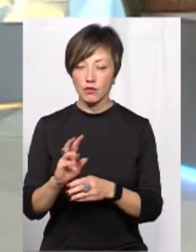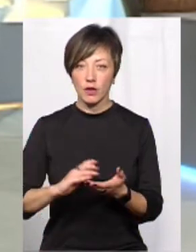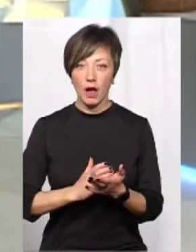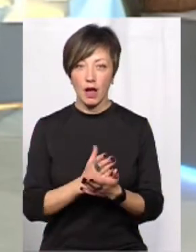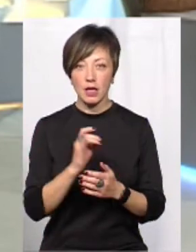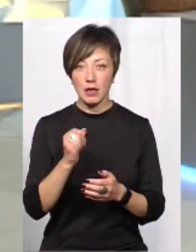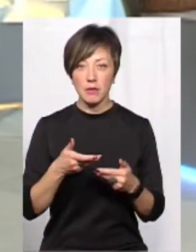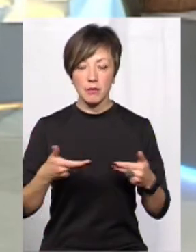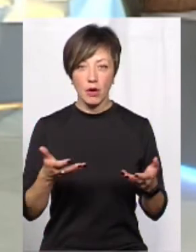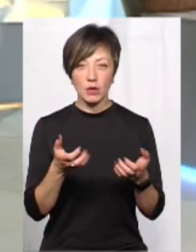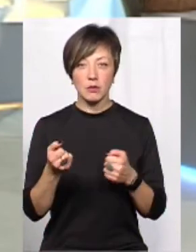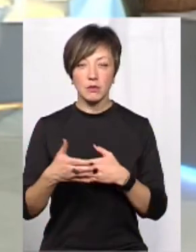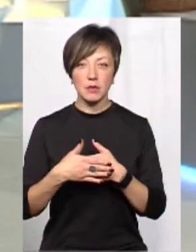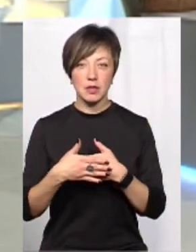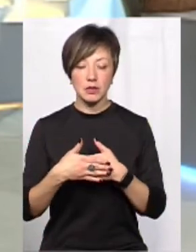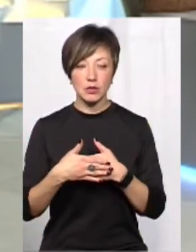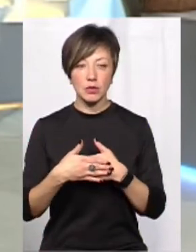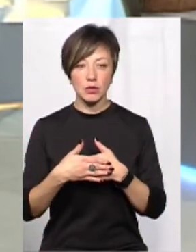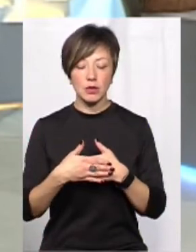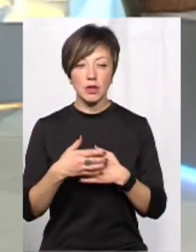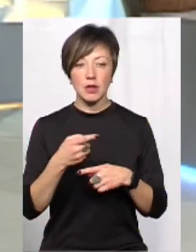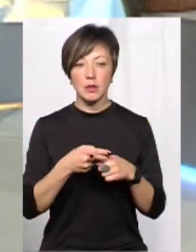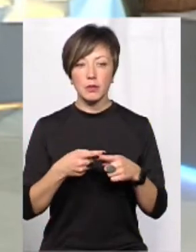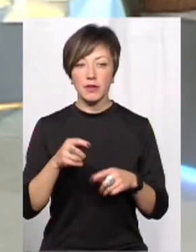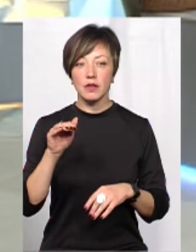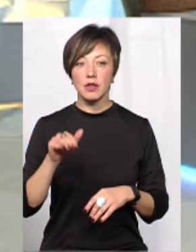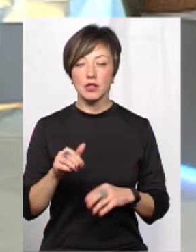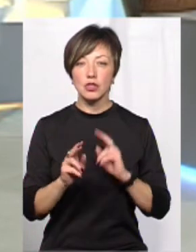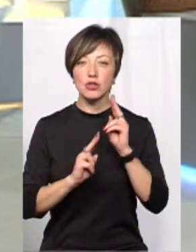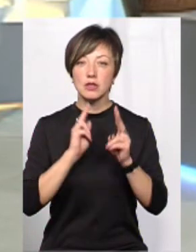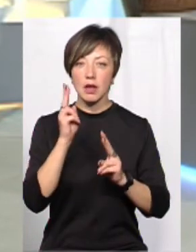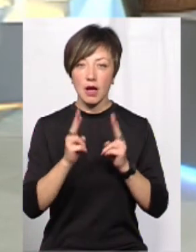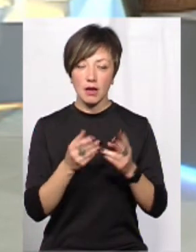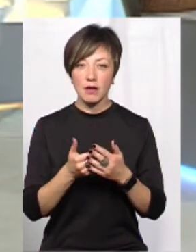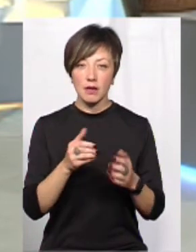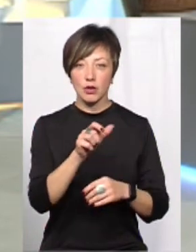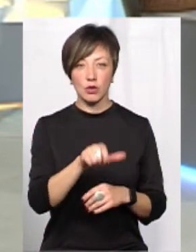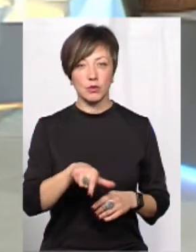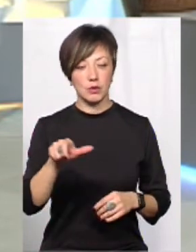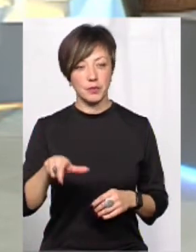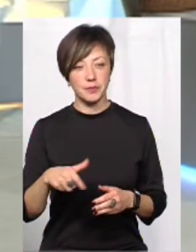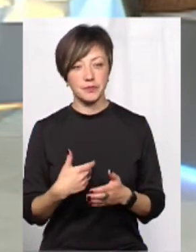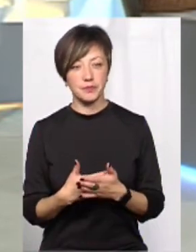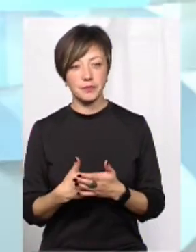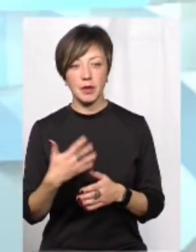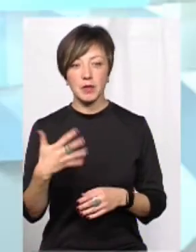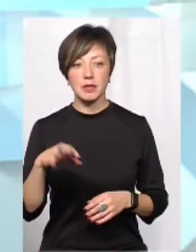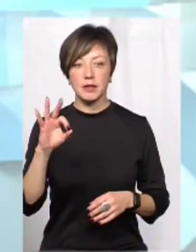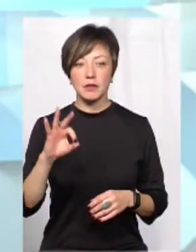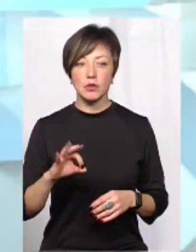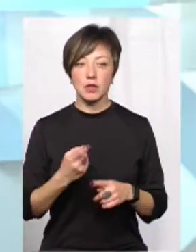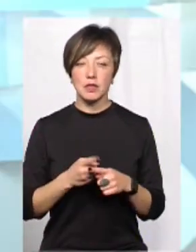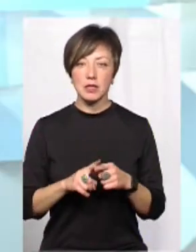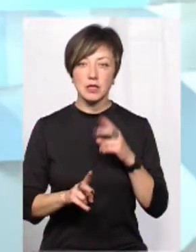І ми отримали близько пів тисячі скарг від мешканців. Ну, десь 50%